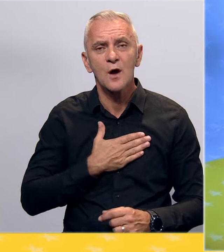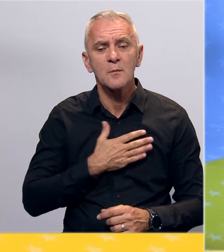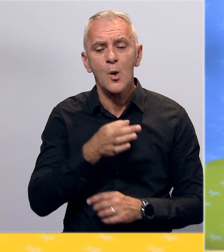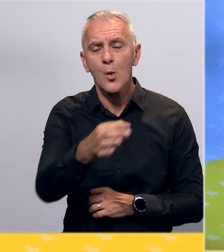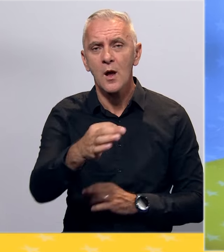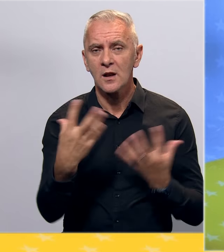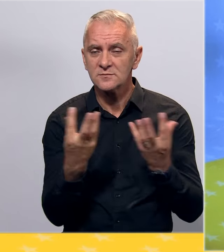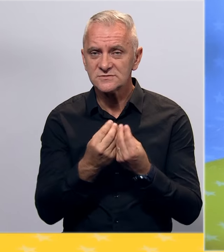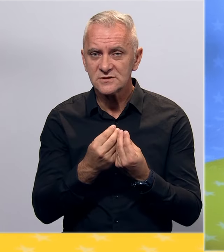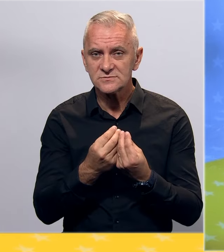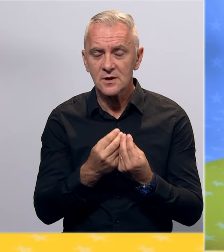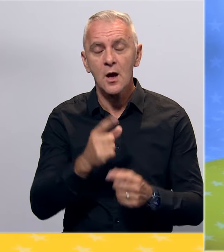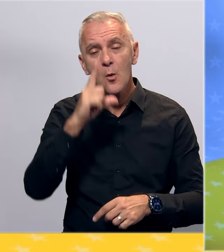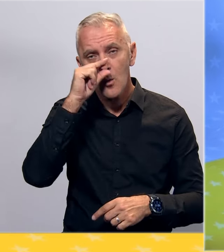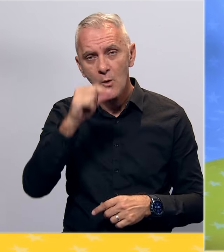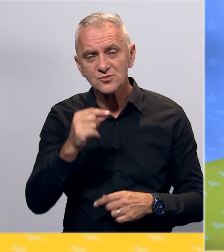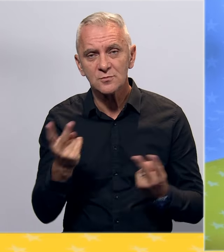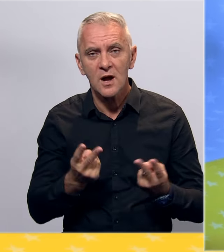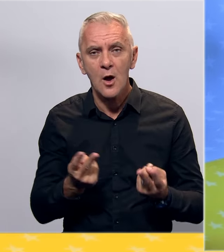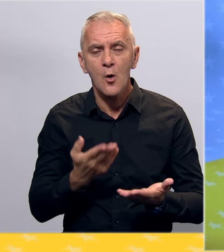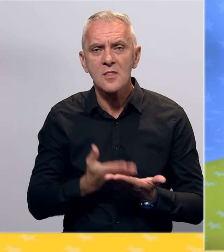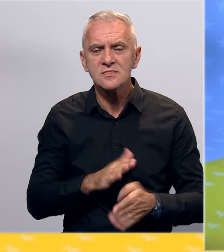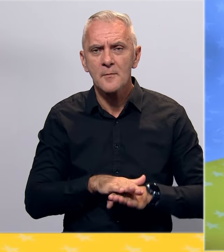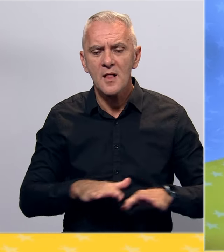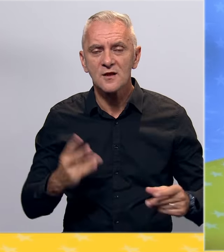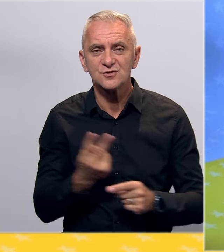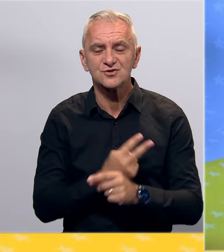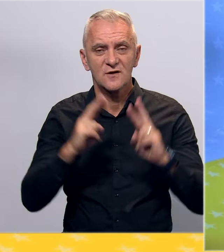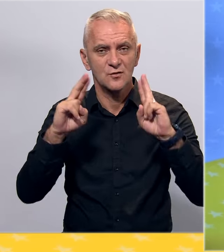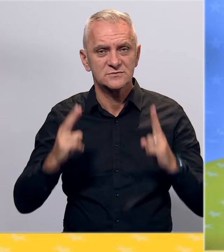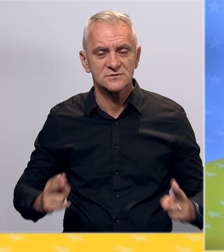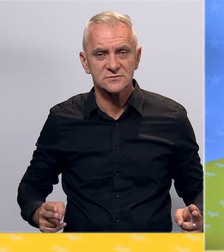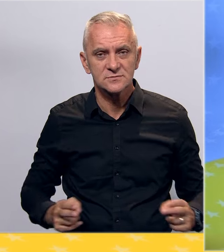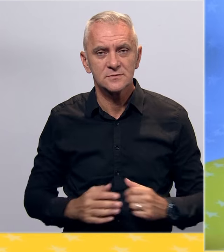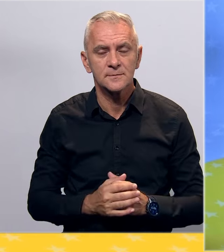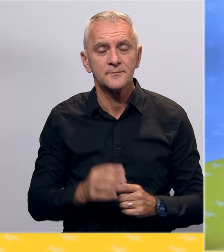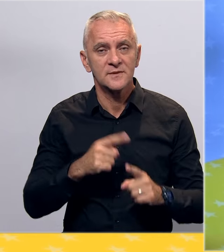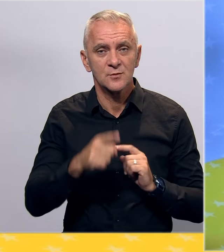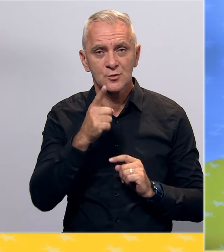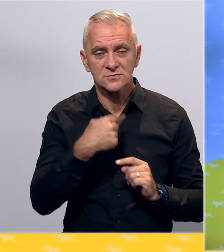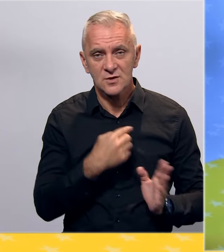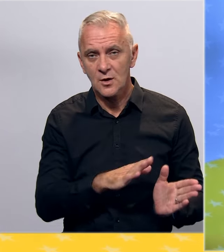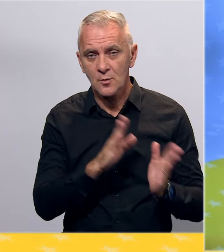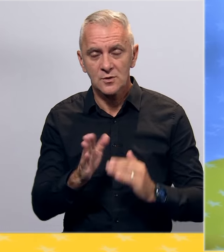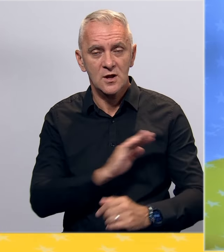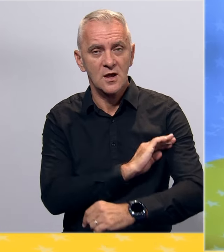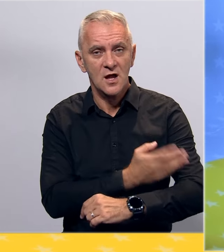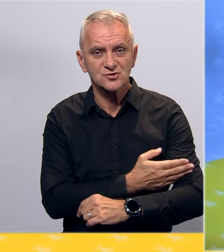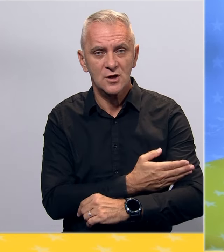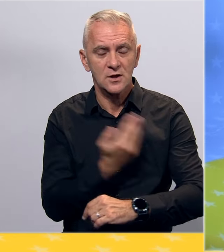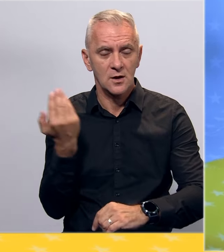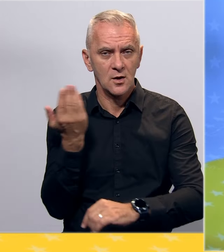odnosno općinama kao temeljima državnog sistema. Stoga smo predijeljeni za jačanje uloge